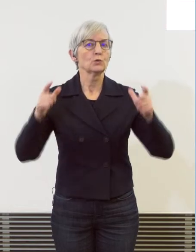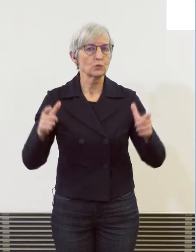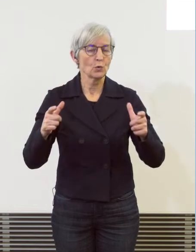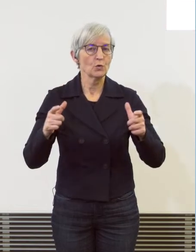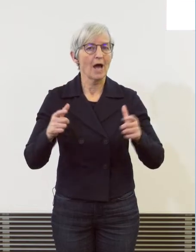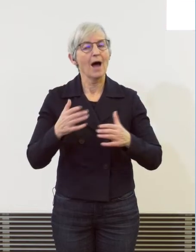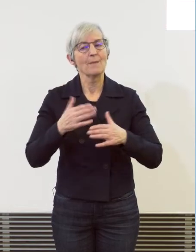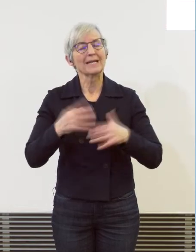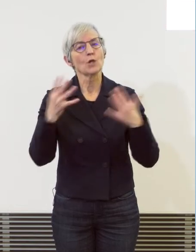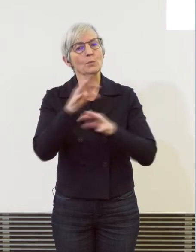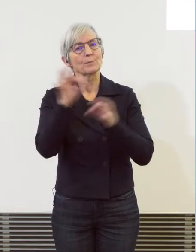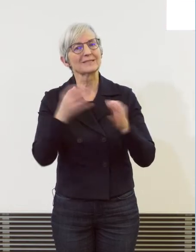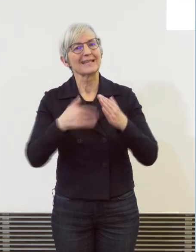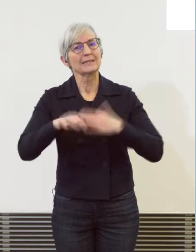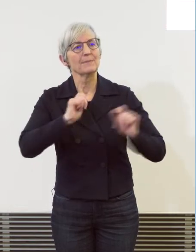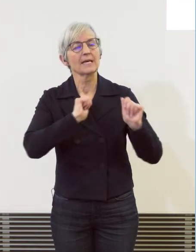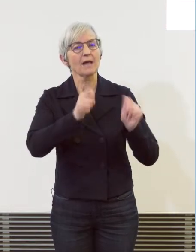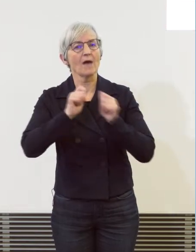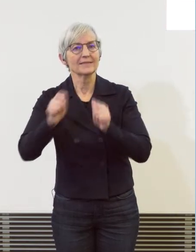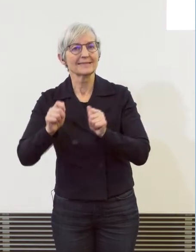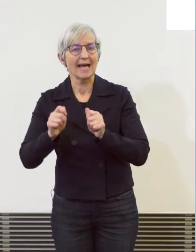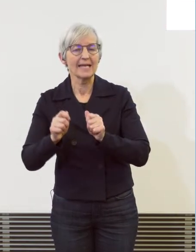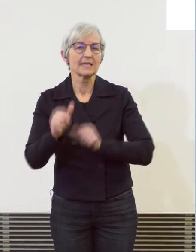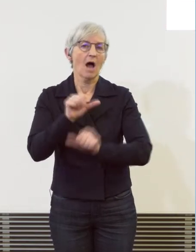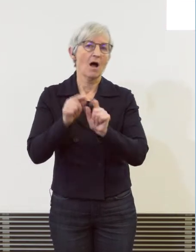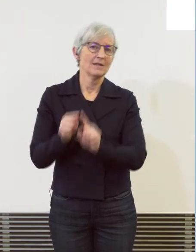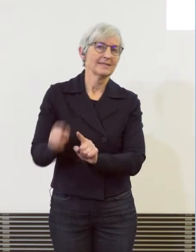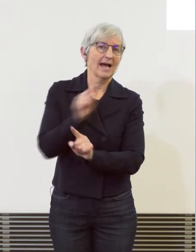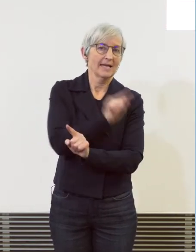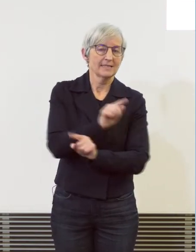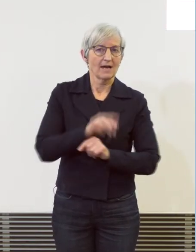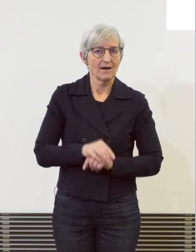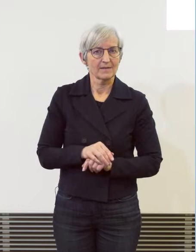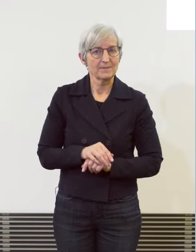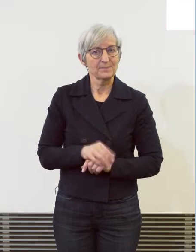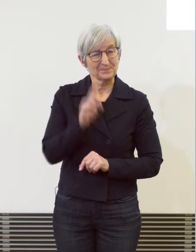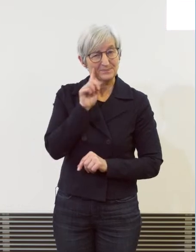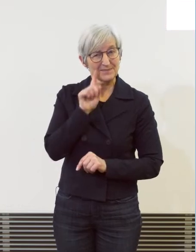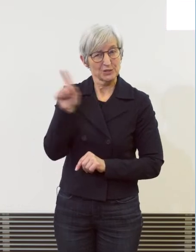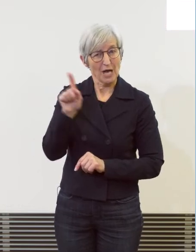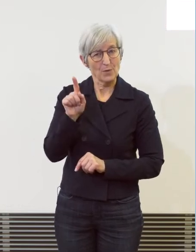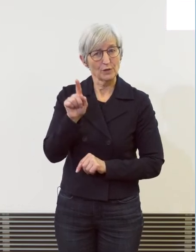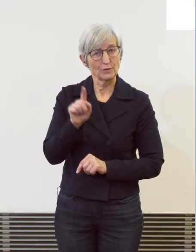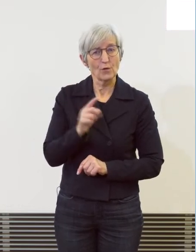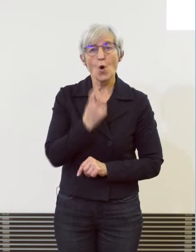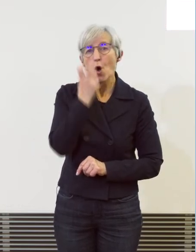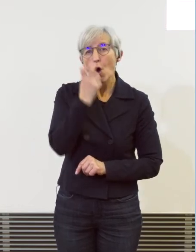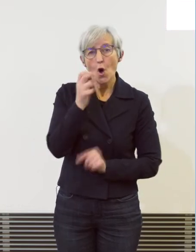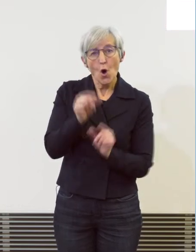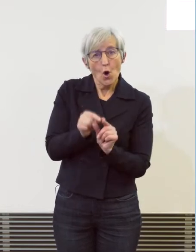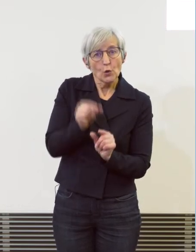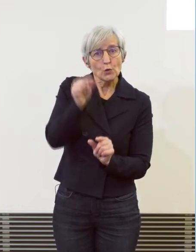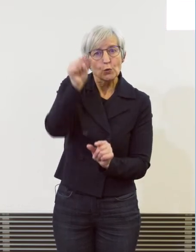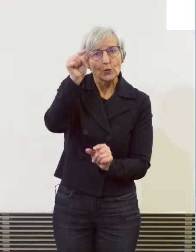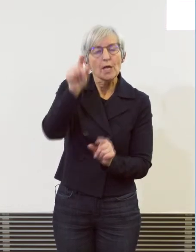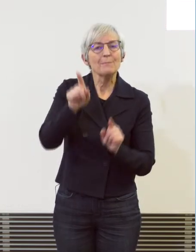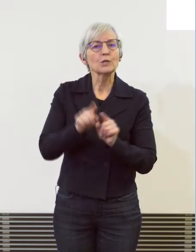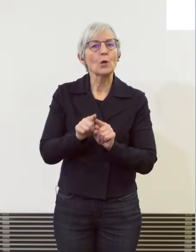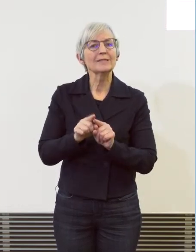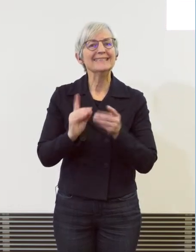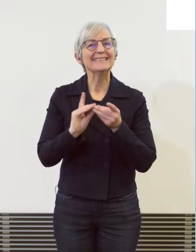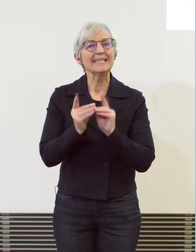Vorjahr erstattet worden. Und Sie sehen hier grün dargestellt den steigenden Anteilen der digitalen